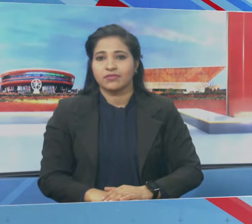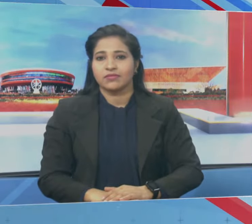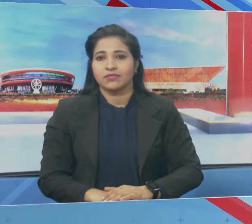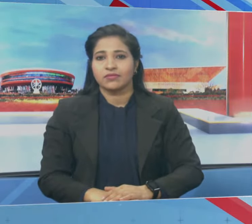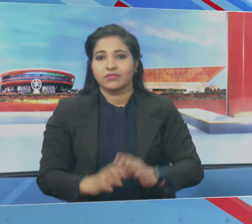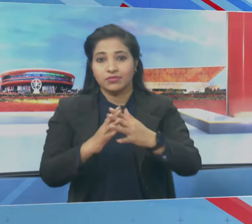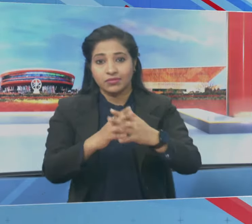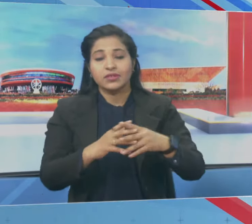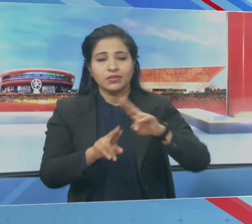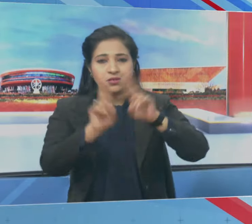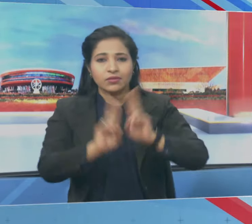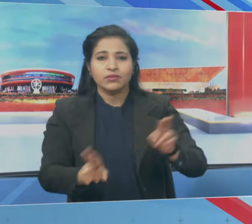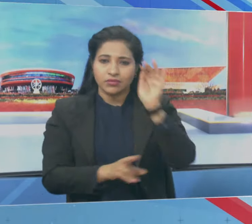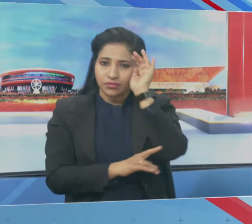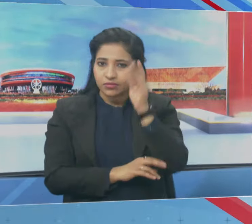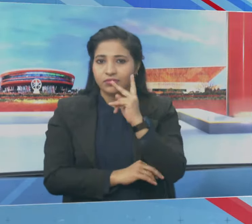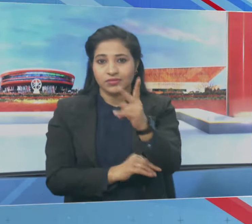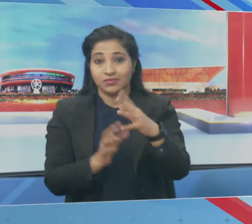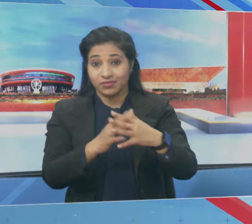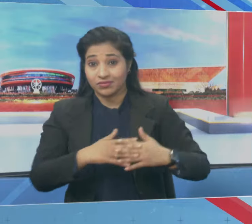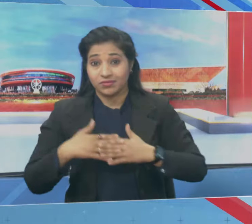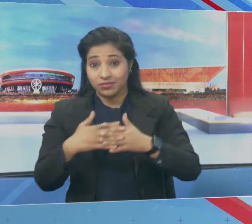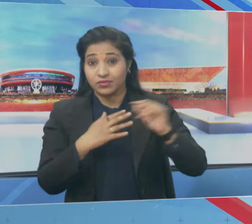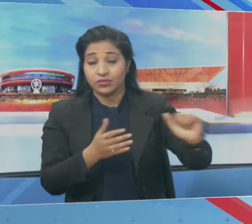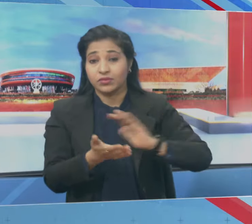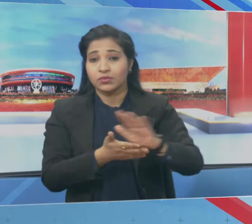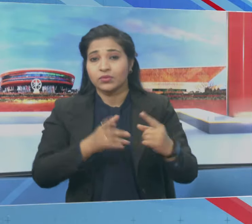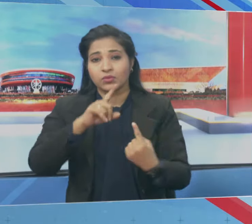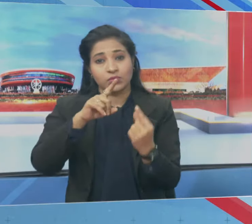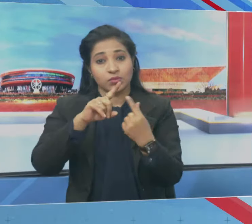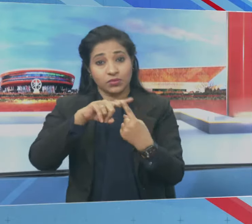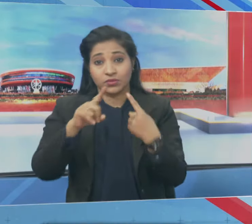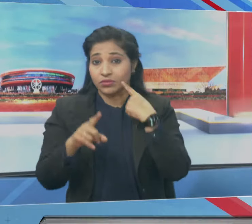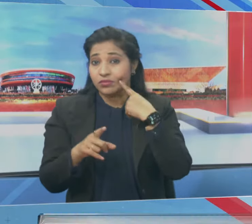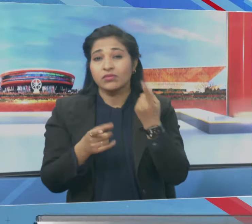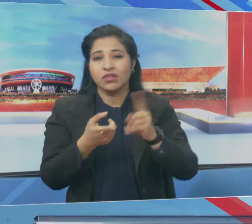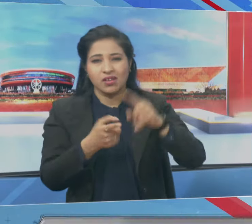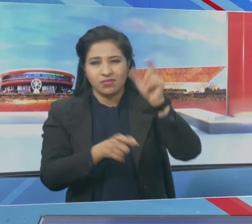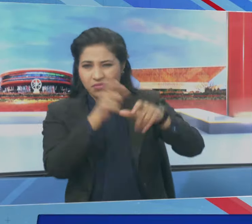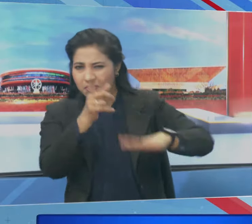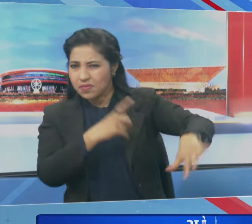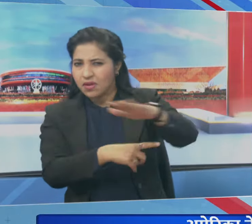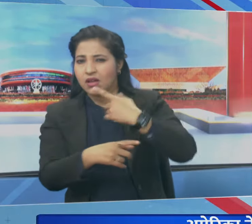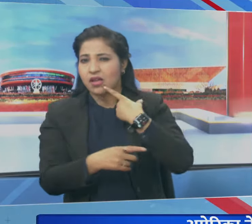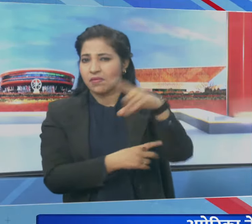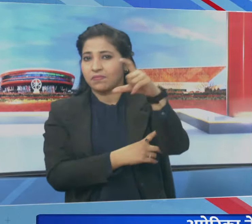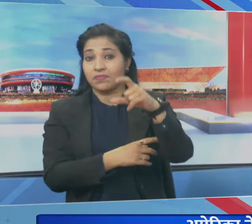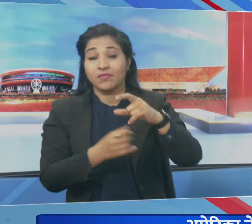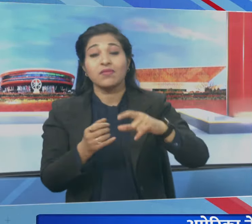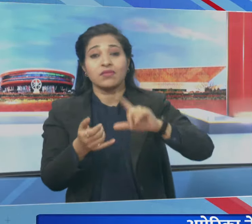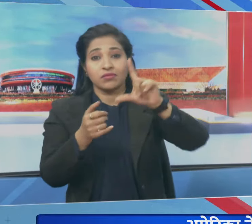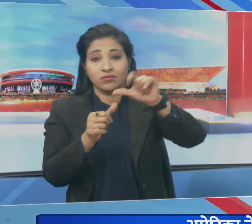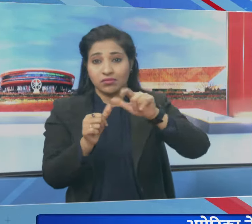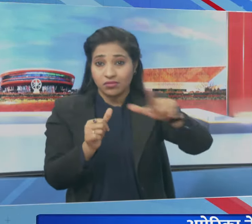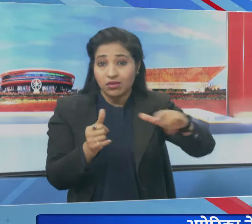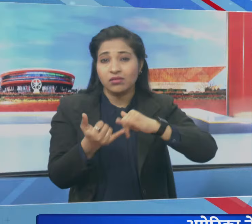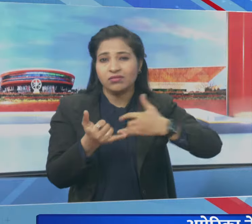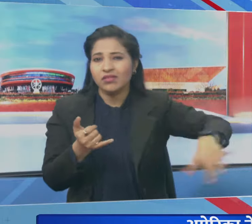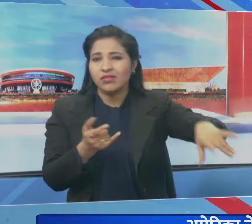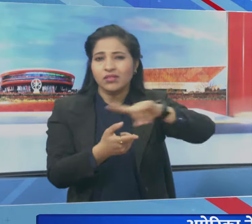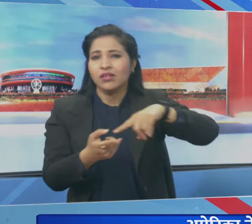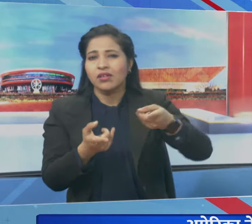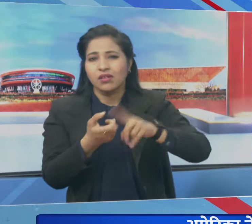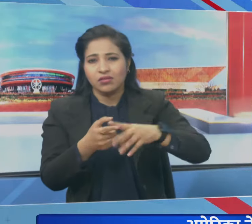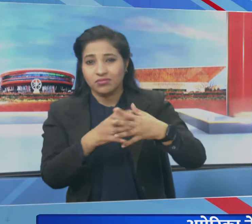और अब अंतराश्ट्री खबरे अमेरिका ने हूती विद्रोहियों पर कारेवाही की है लाल सागर में बढ़ते तनाव के बीच अमेरिका ने